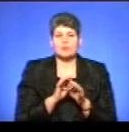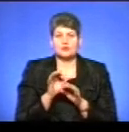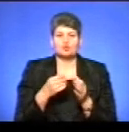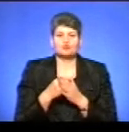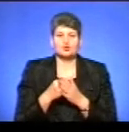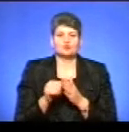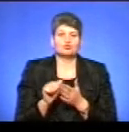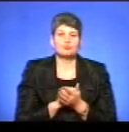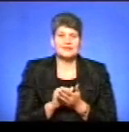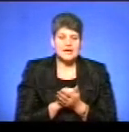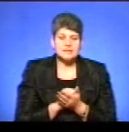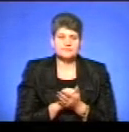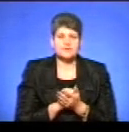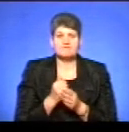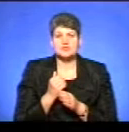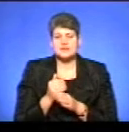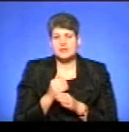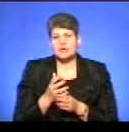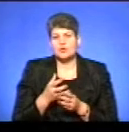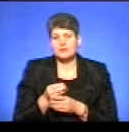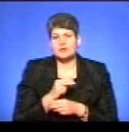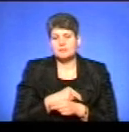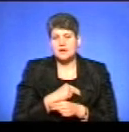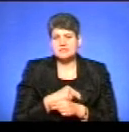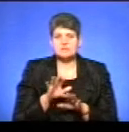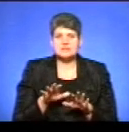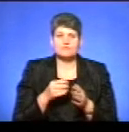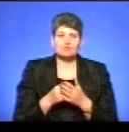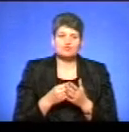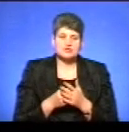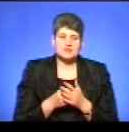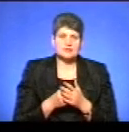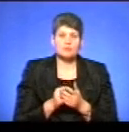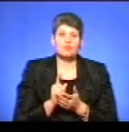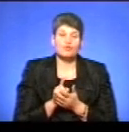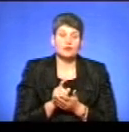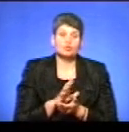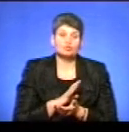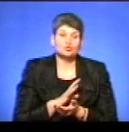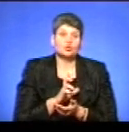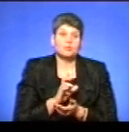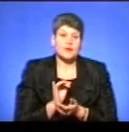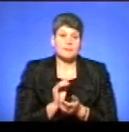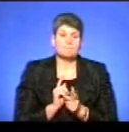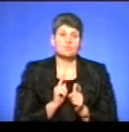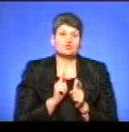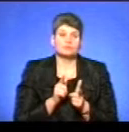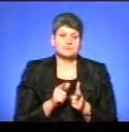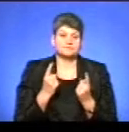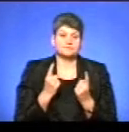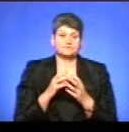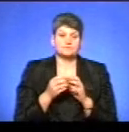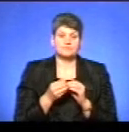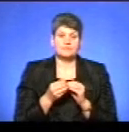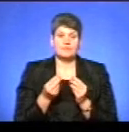документацією, в частині оплати праці у місцеві бюджети повинна би була поступити значна сума